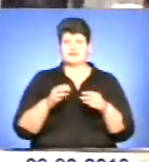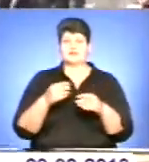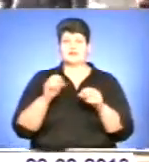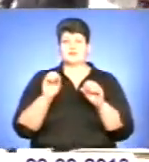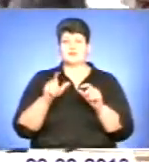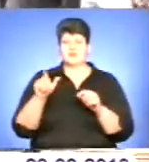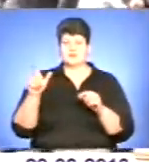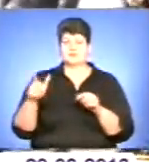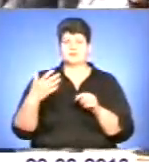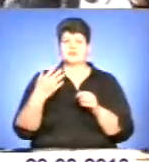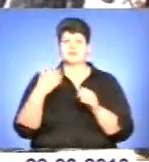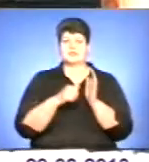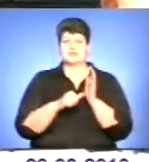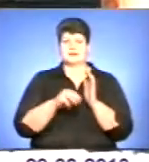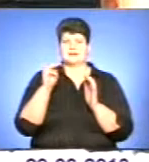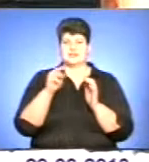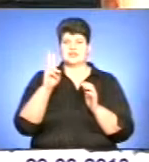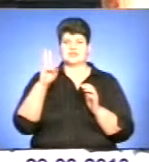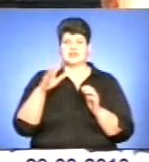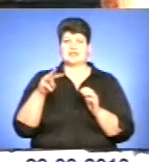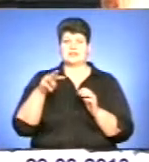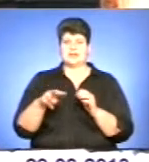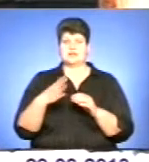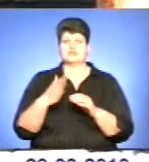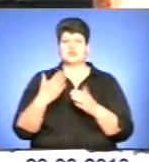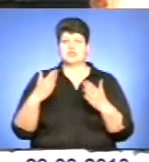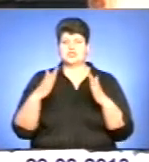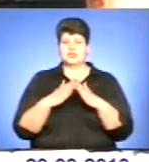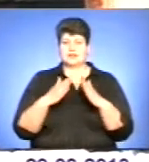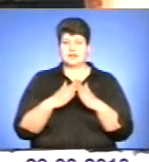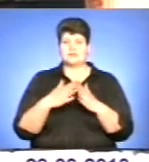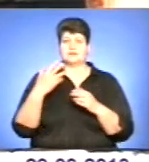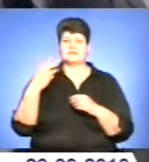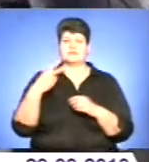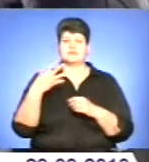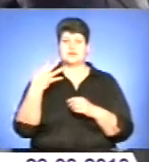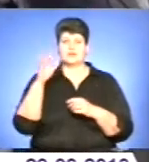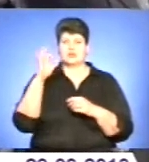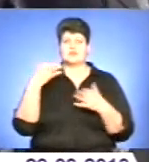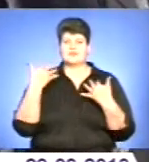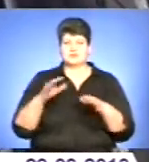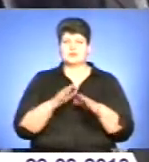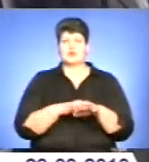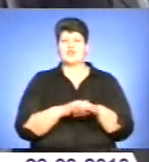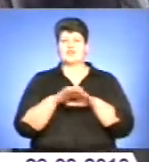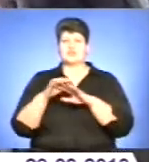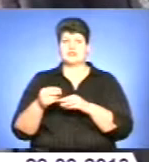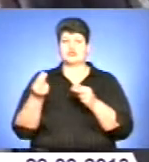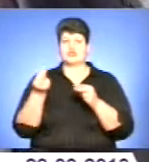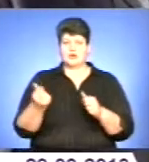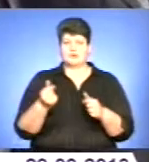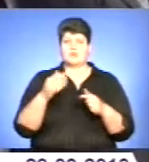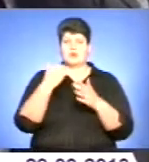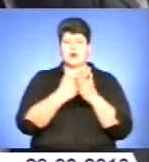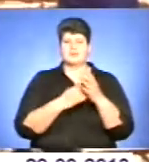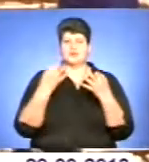тисяч квадратних метрів житла. За словами представників, 325% секції вже профінансовано за рахунок програми «Доступне